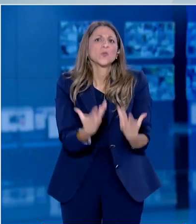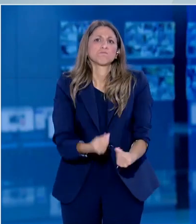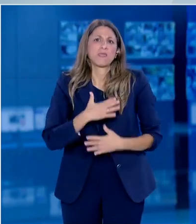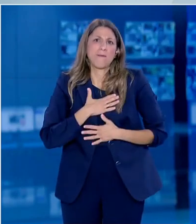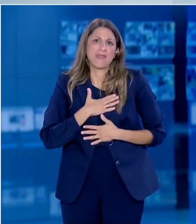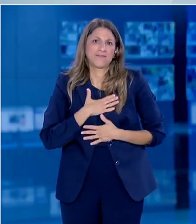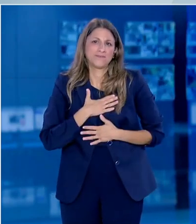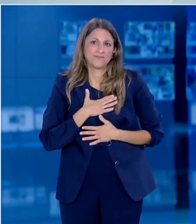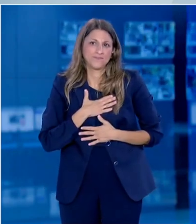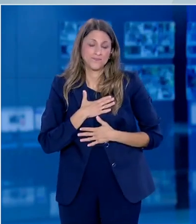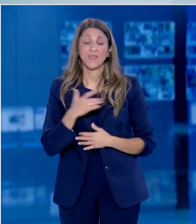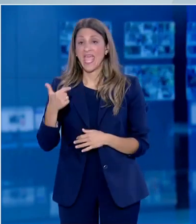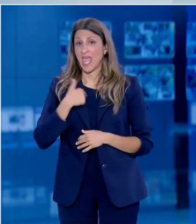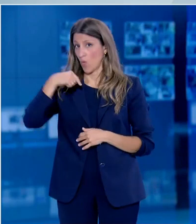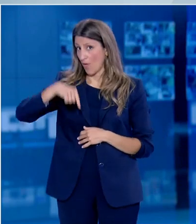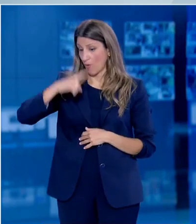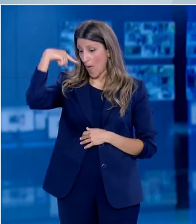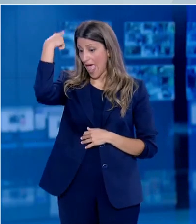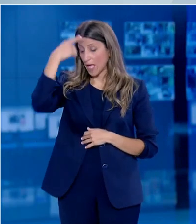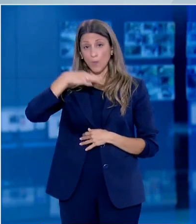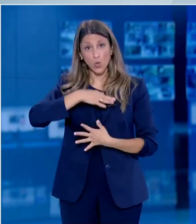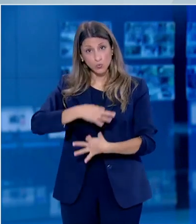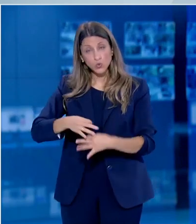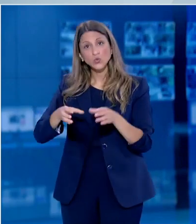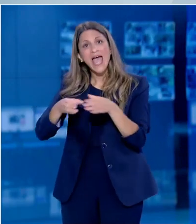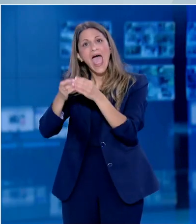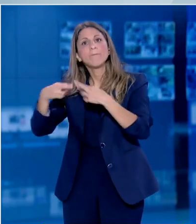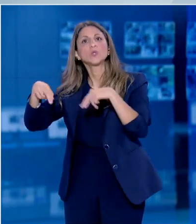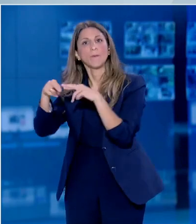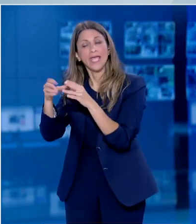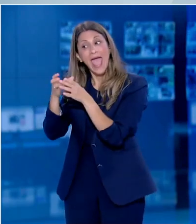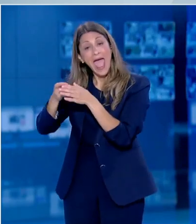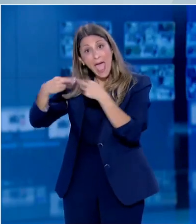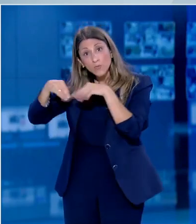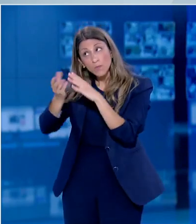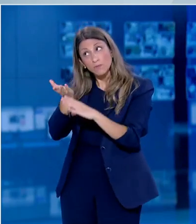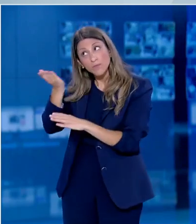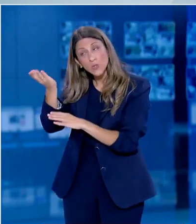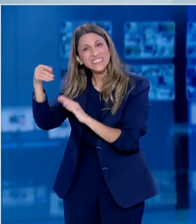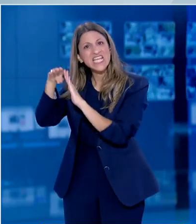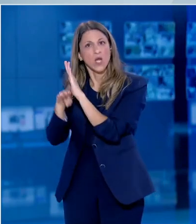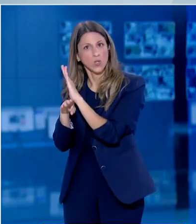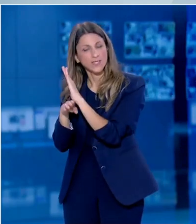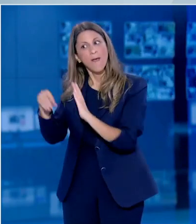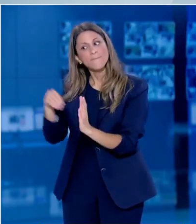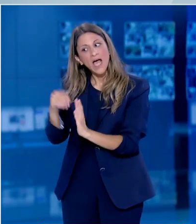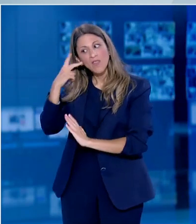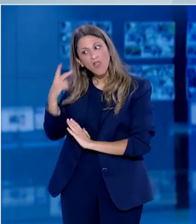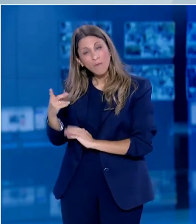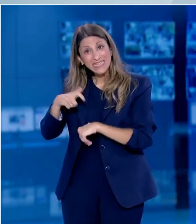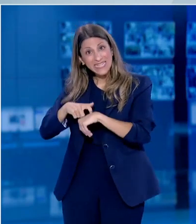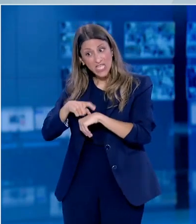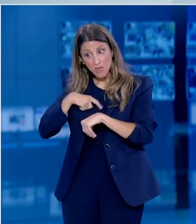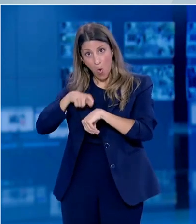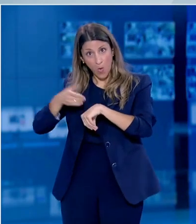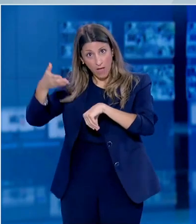Εδώ πέρα εγώ εκπροσωπώ την Επιτροπή. Η Επιτροπή έχει εισηγηθεί για τους κανόνες και θα συνεχίσει να εισηγηθεί για τους κανόνες και θα επενεξετάσει τα δεδομένα όταν έρθει εκείνη η στιγμή.